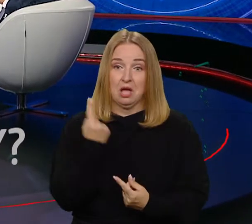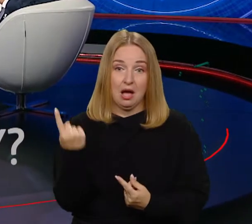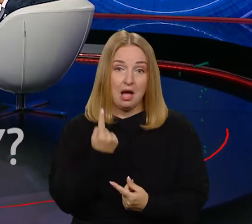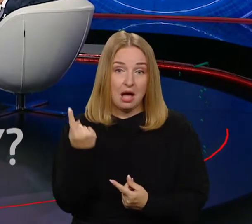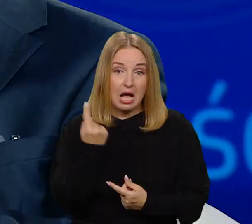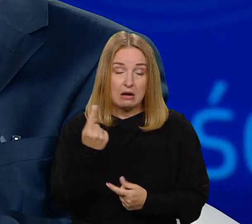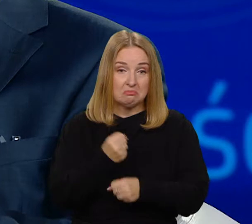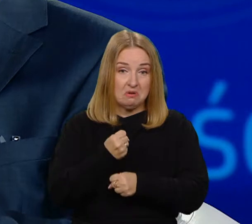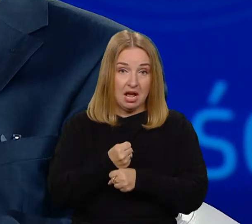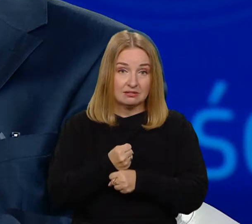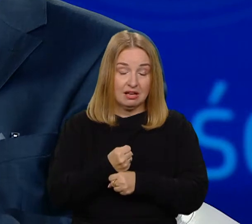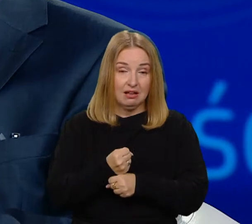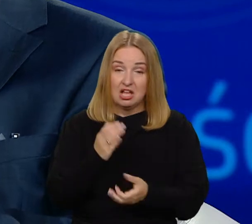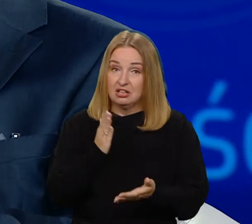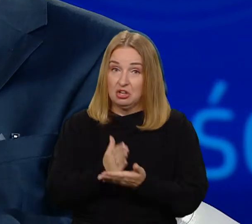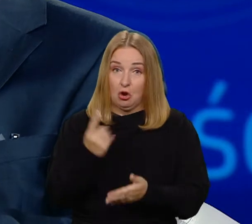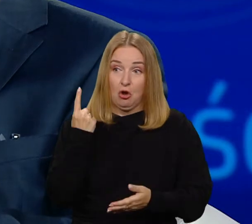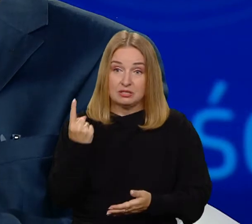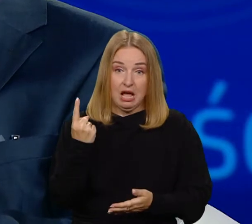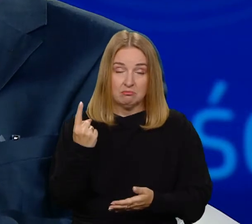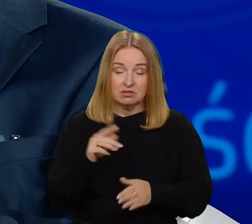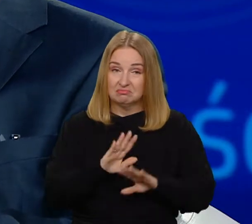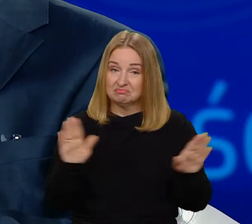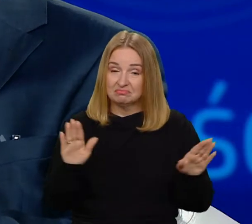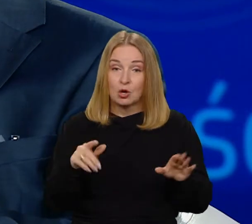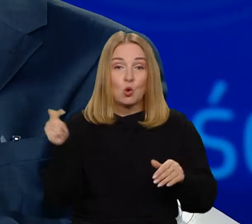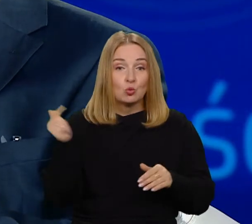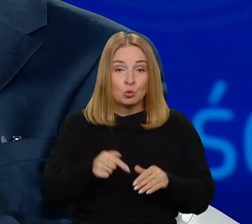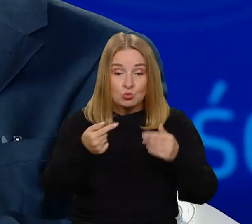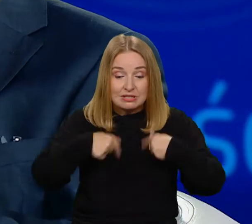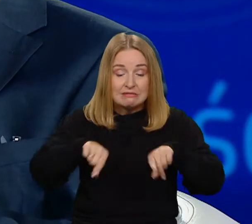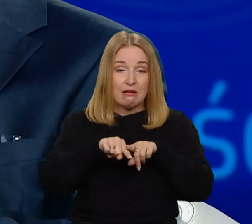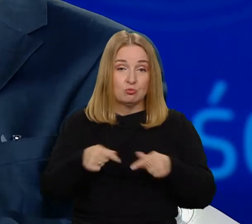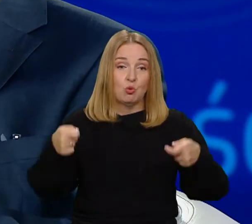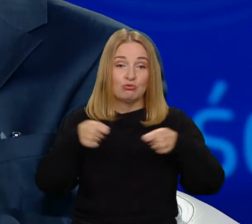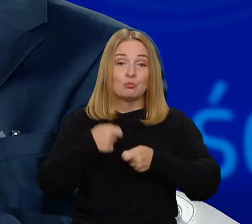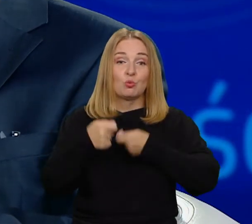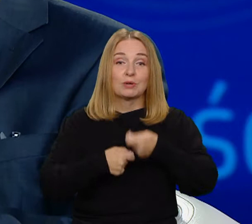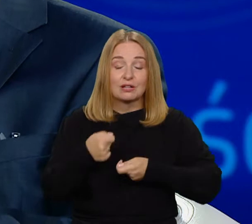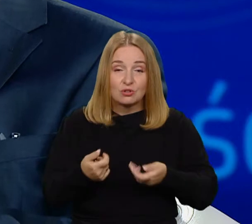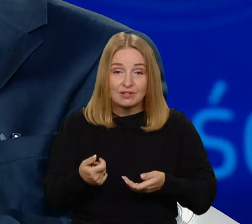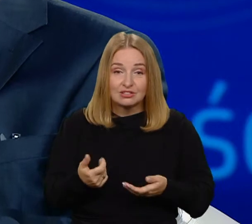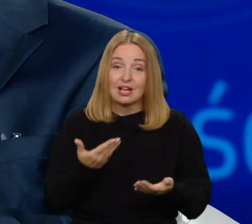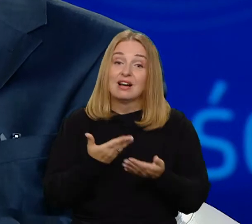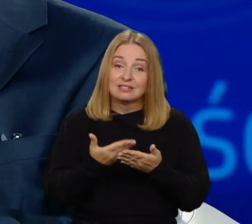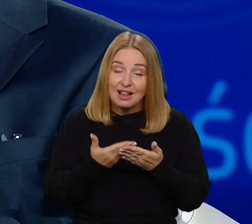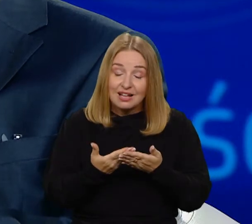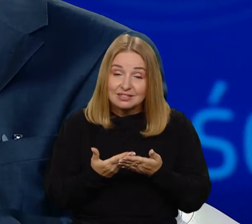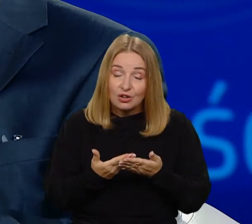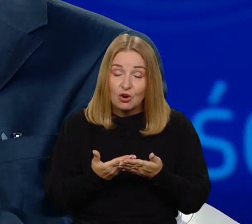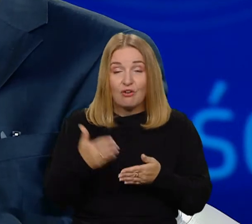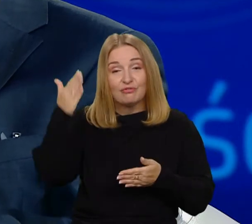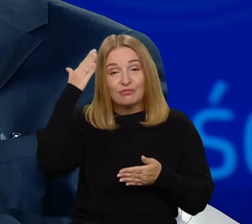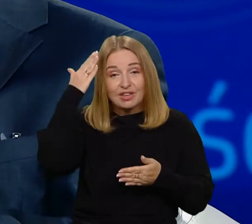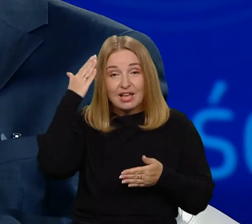wyspą sami dla siebie, tylko sterem, żeglarzem i okrętem. Współpracujemy z innymi. I to jest cała wiedza, którą można by